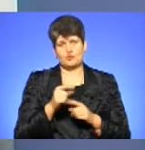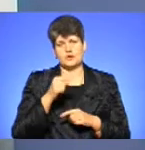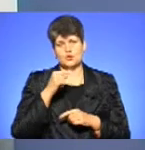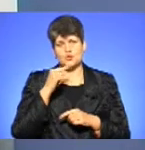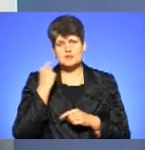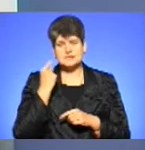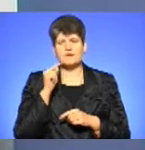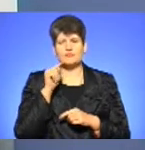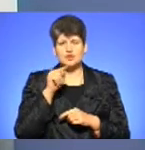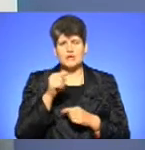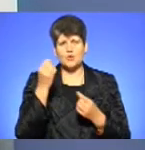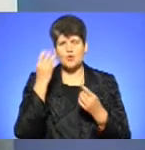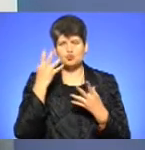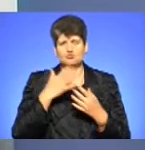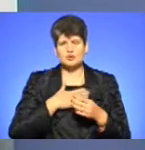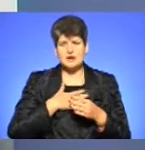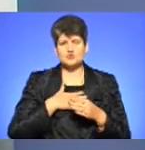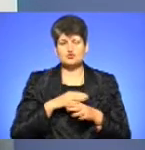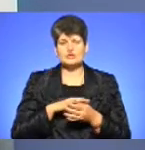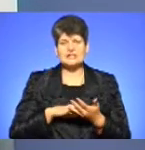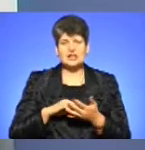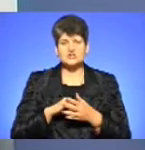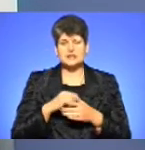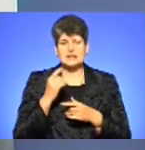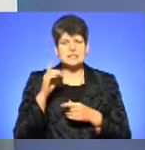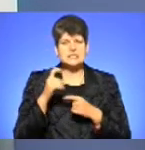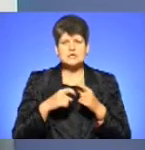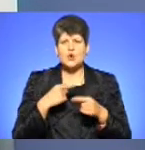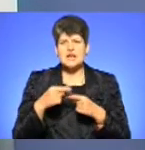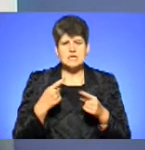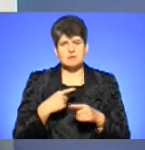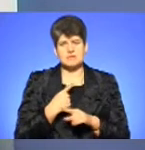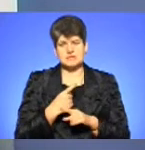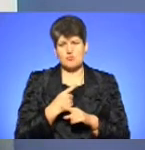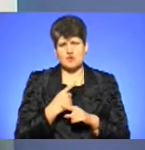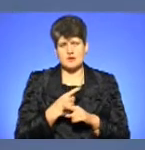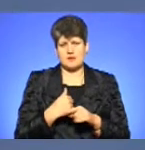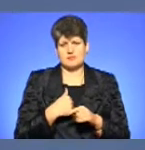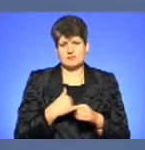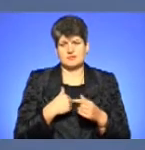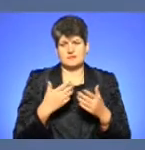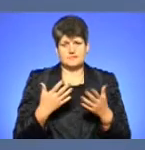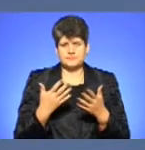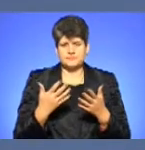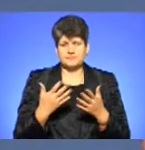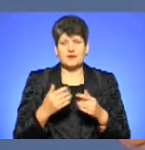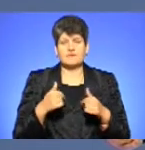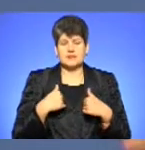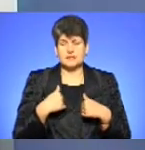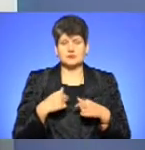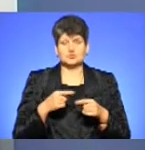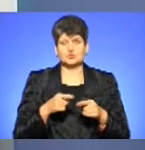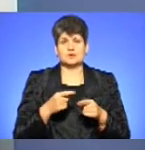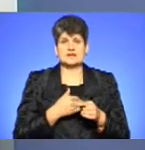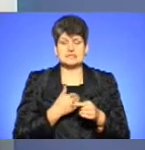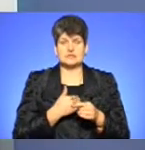так як вони нашу культуру нищили століттями і забороняли. Від нас, мені здається, тут, як від, тому що